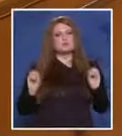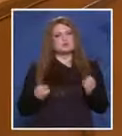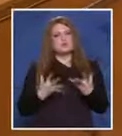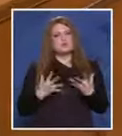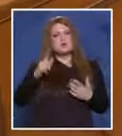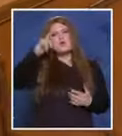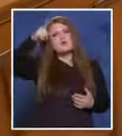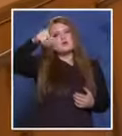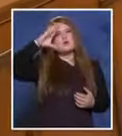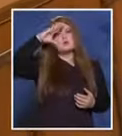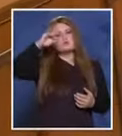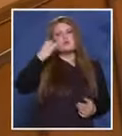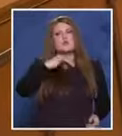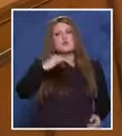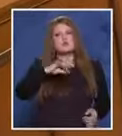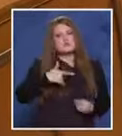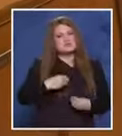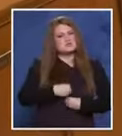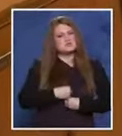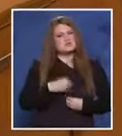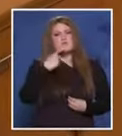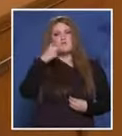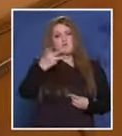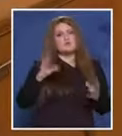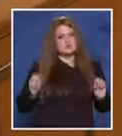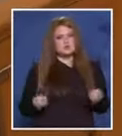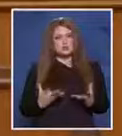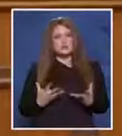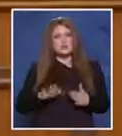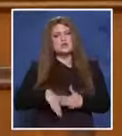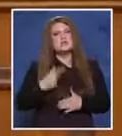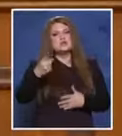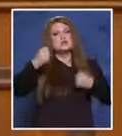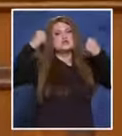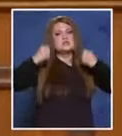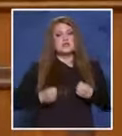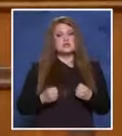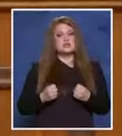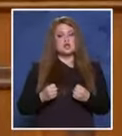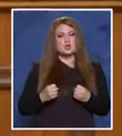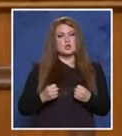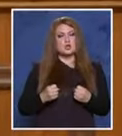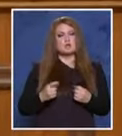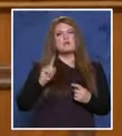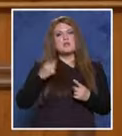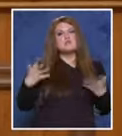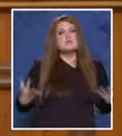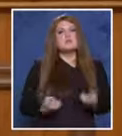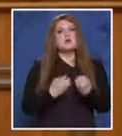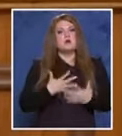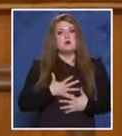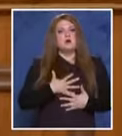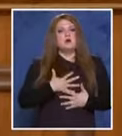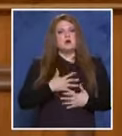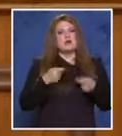Господин Иорданов, напълно ви съчувствам за това, което ви се е случило. След този тежък процес трябва да си поемем глътка въздух